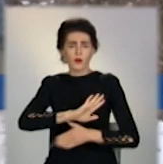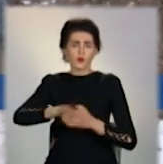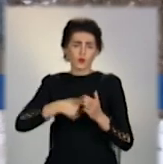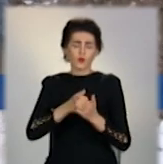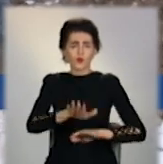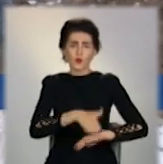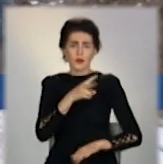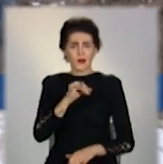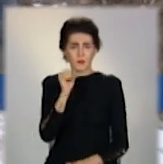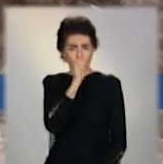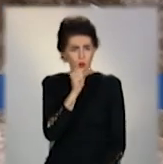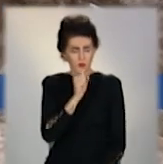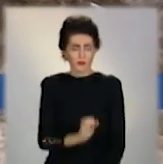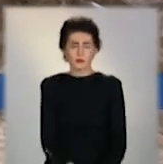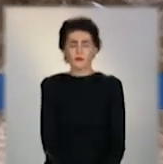людям мерзнути.